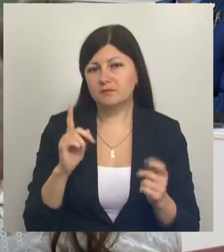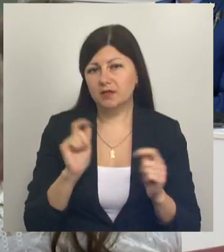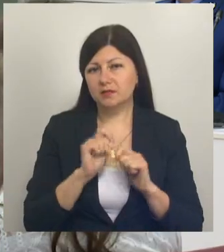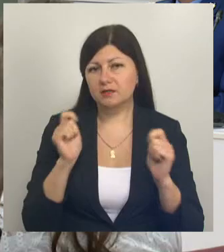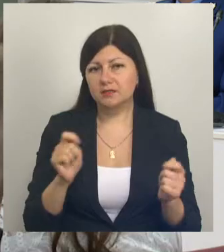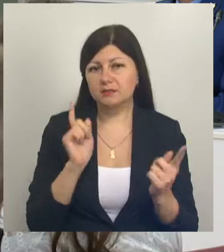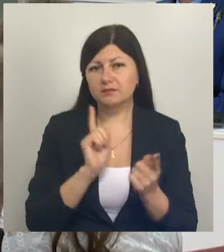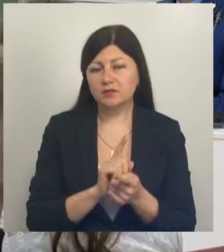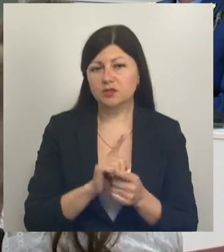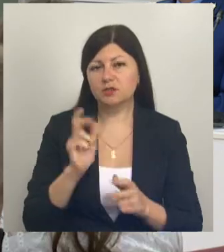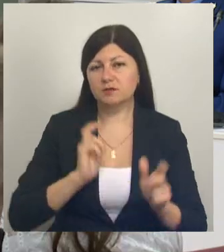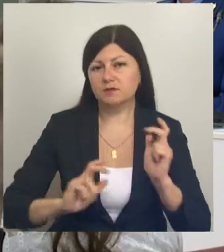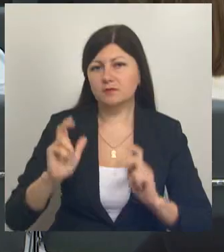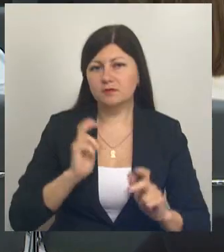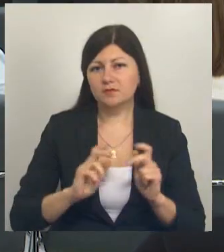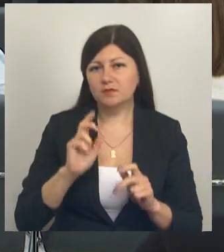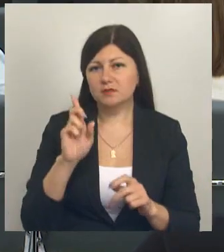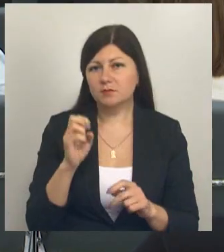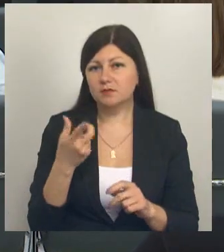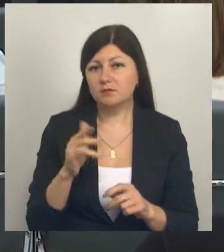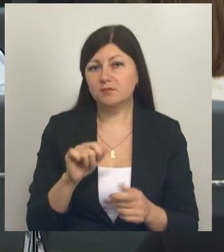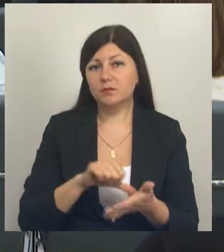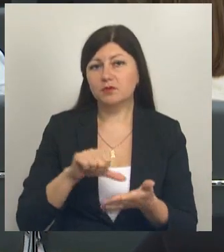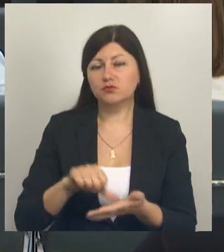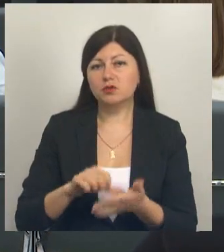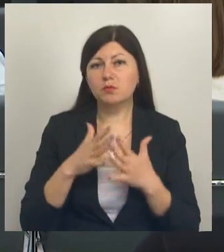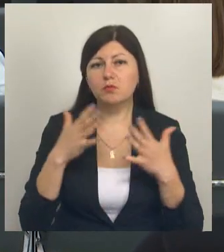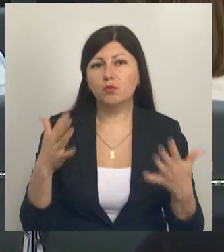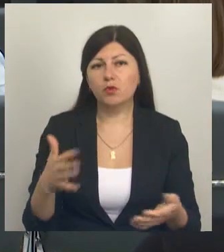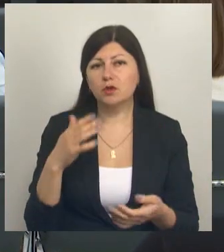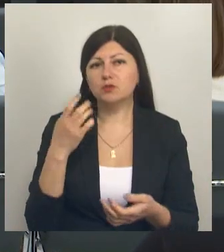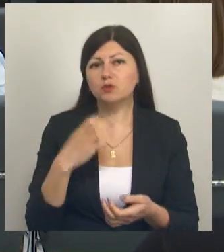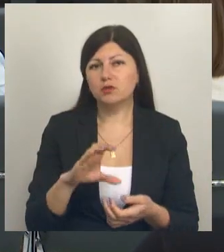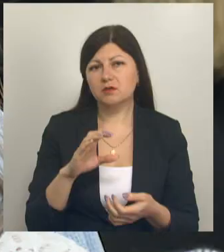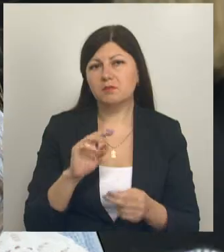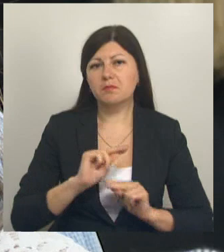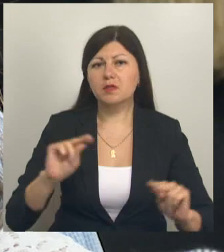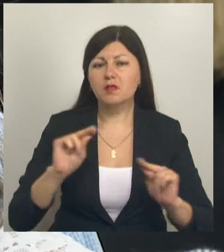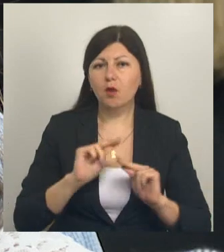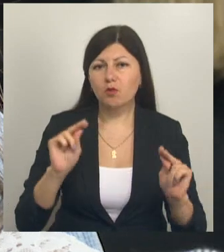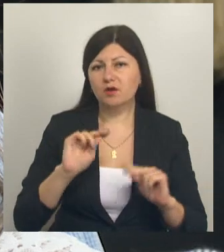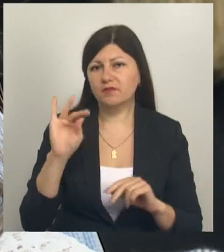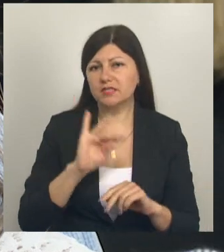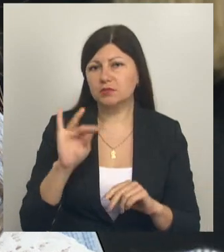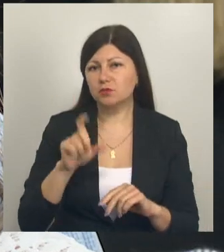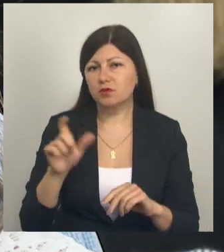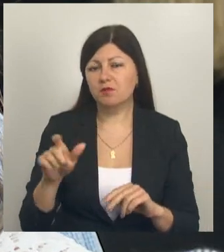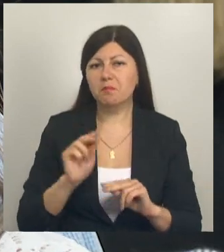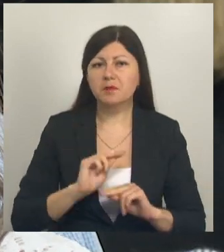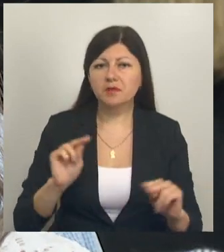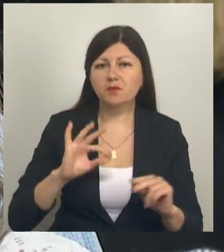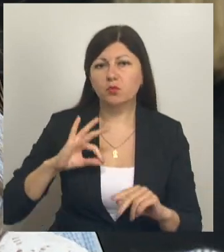исследовательском университете. В ней приняли участие более сотни будущих педагогов-историков, преподавателей,